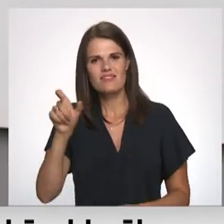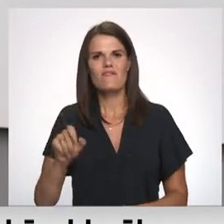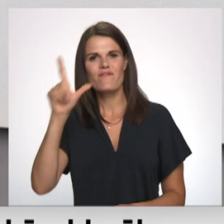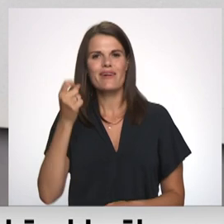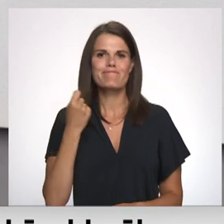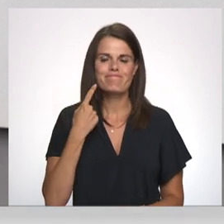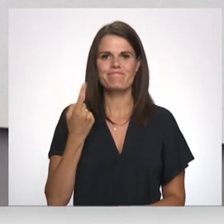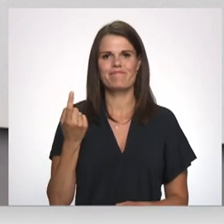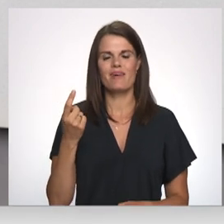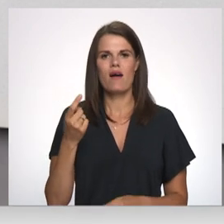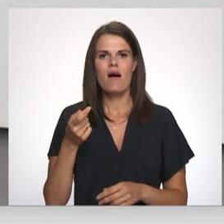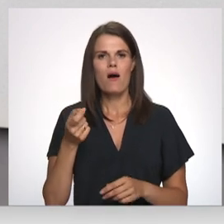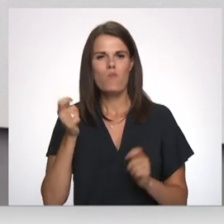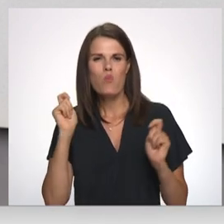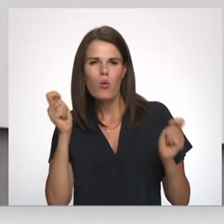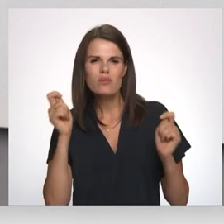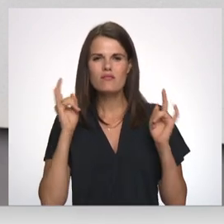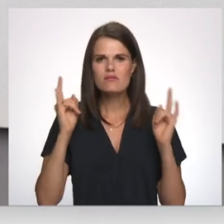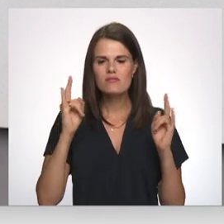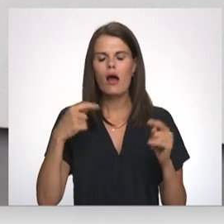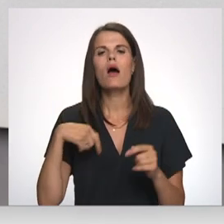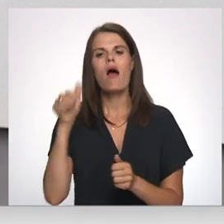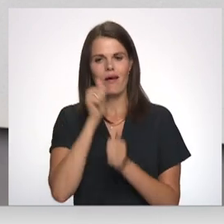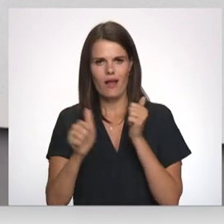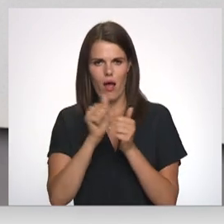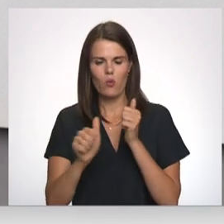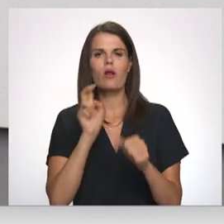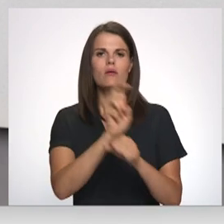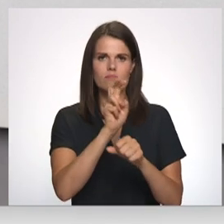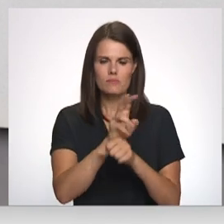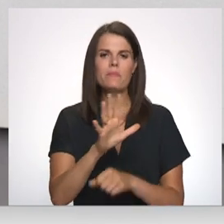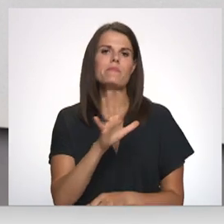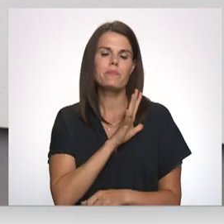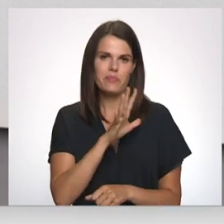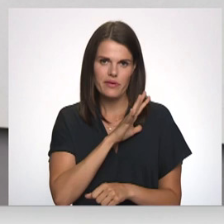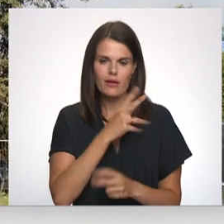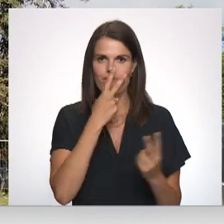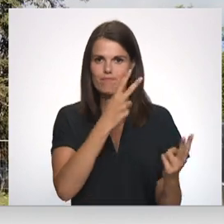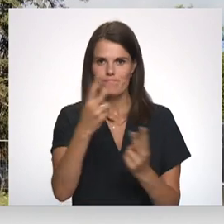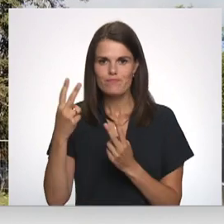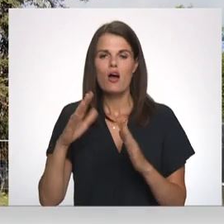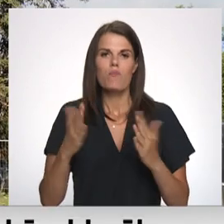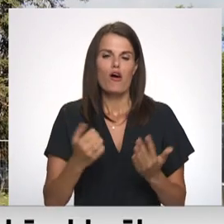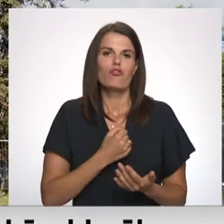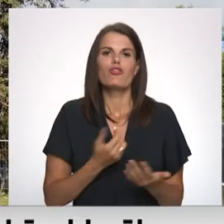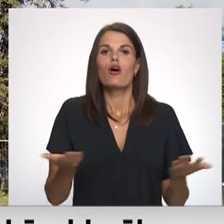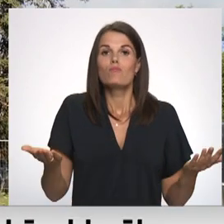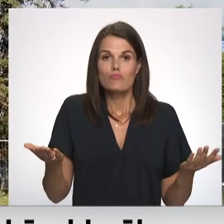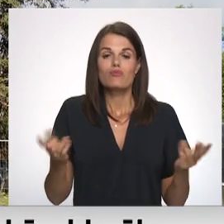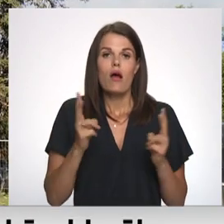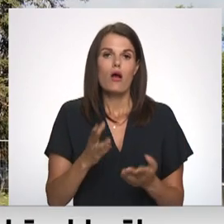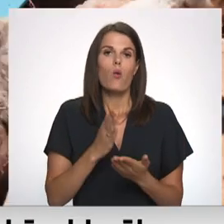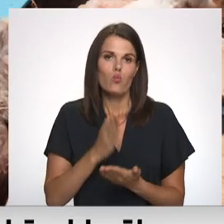skaļāk mūziku klausīties. Mēs arī regulāri esam apsakojuši šo dzīvokļu un dzīves vietu, bet, un, diemžēl, kā